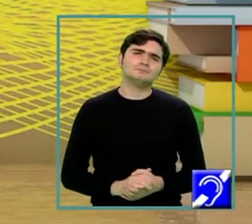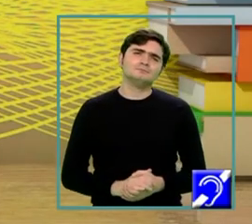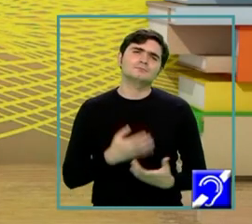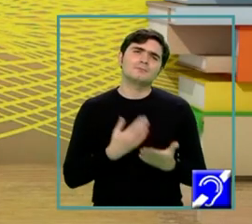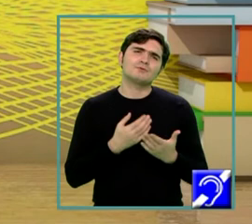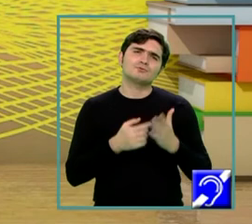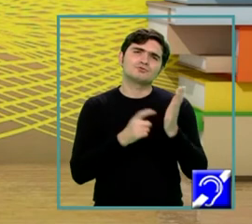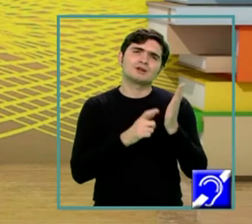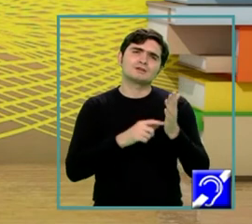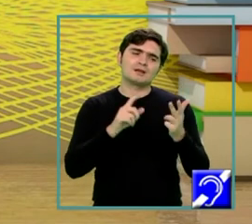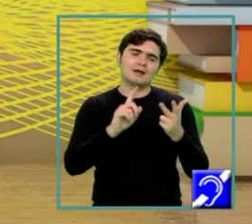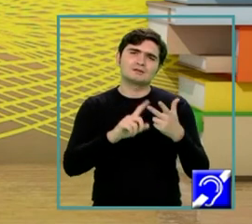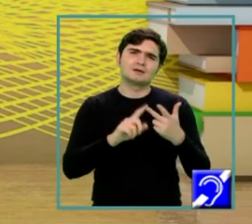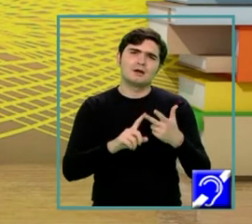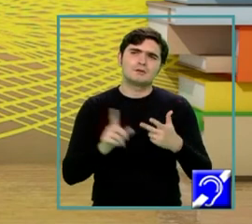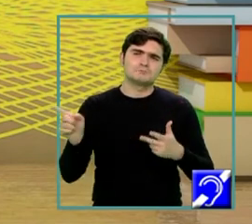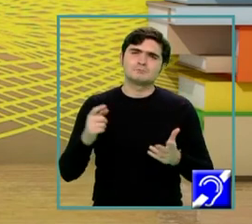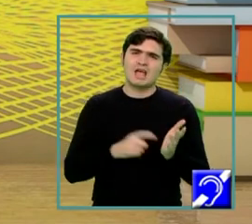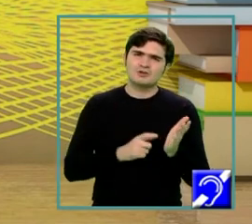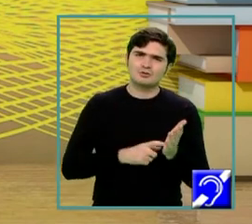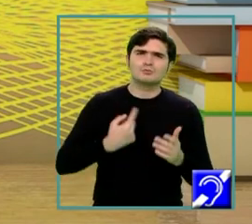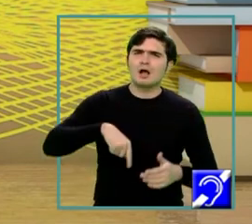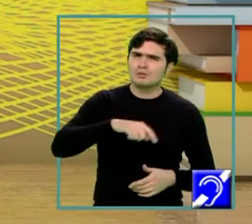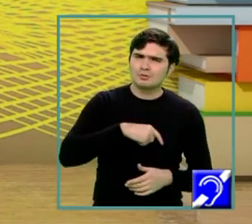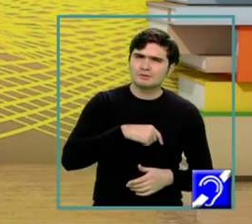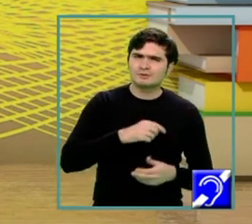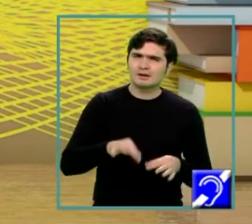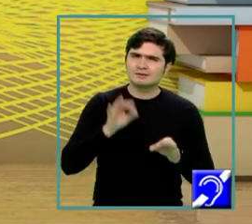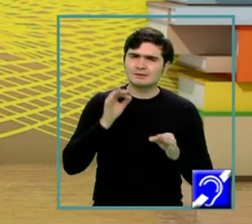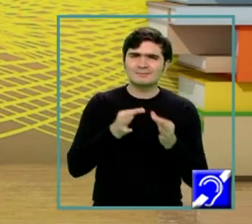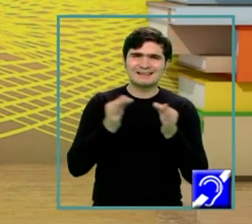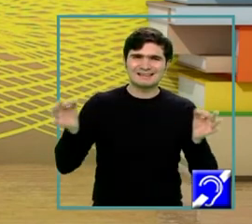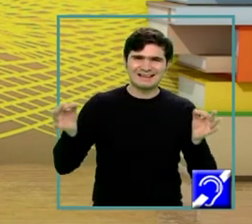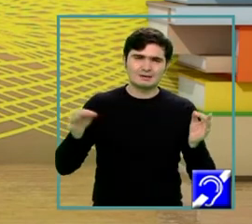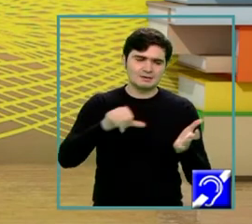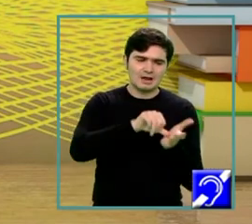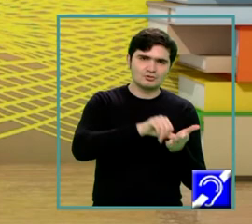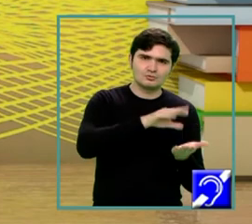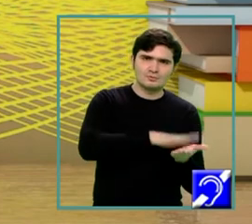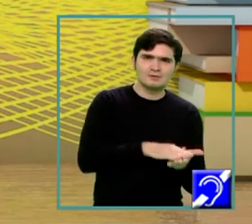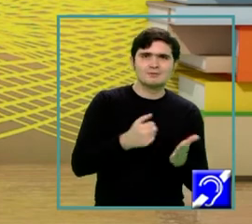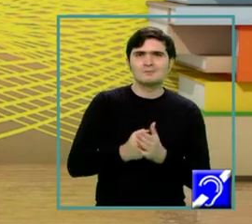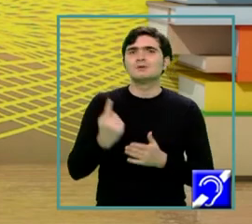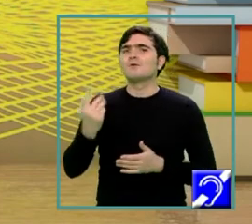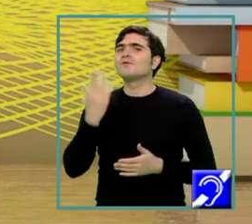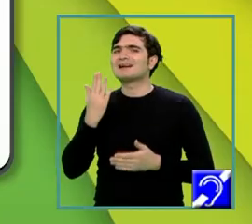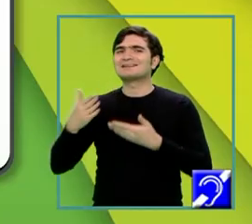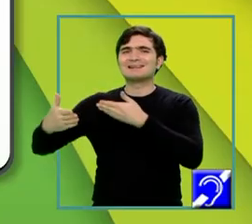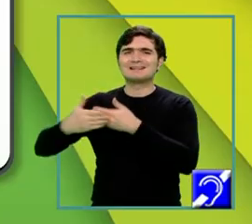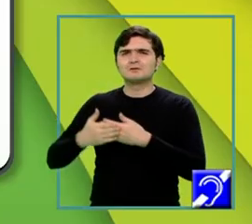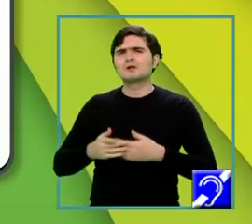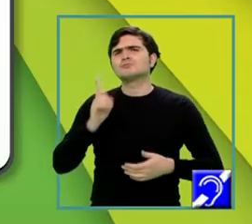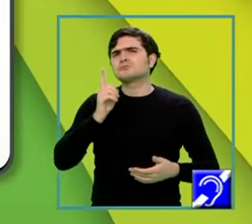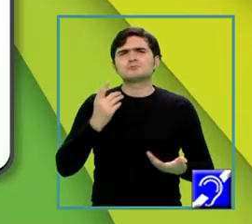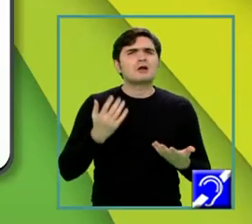Pentru cerința a treia, ni se cerea să detenem noi distanța de la centrul bazei la o față laterală. Și atunci, ce